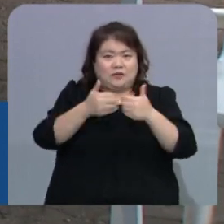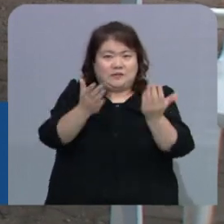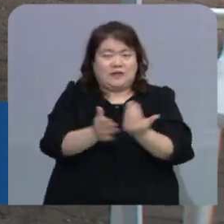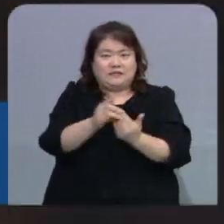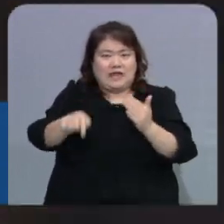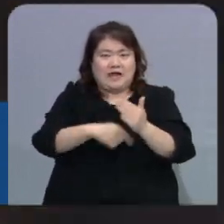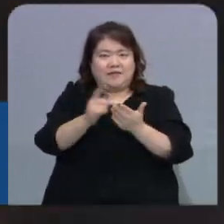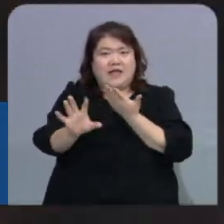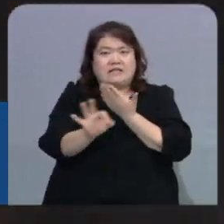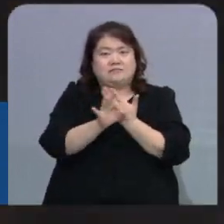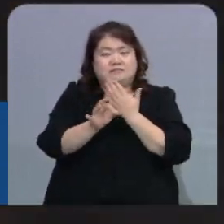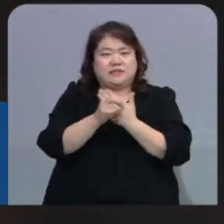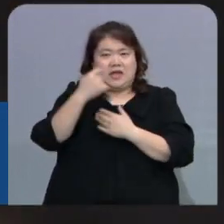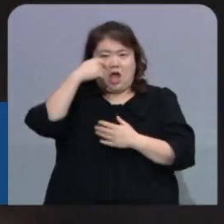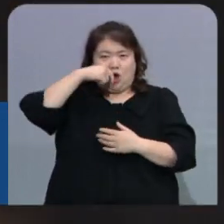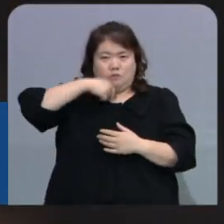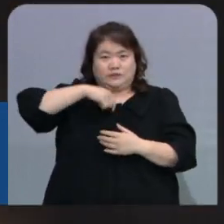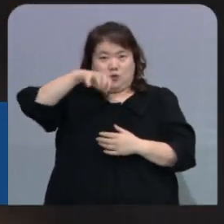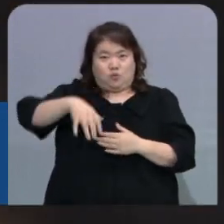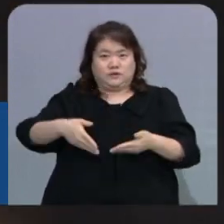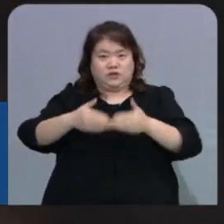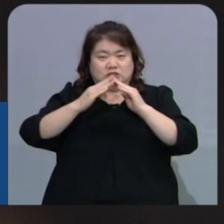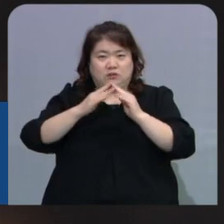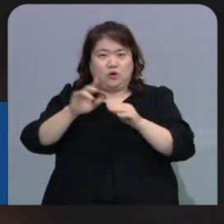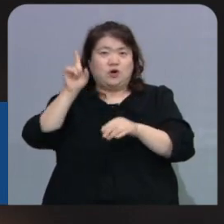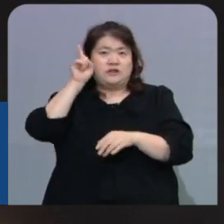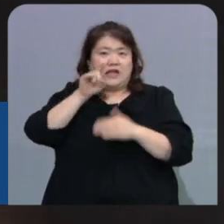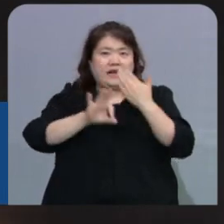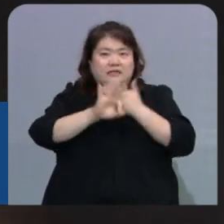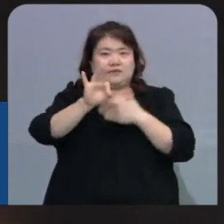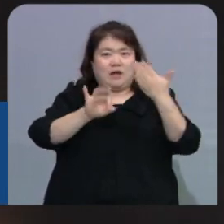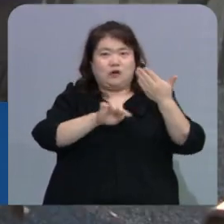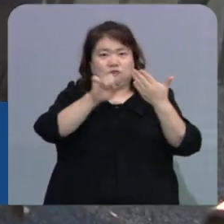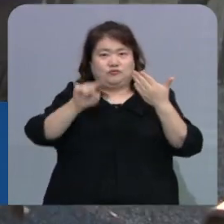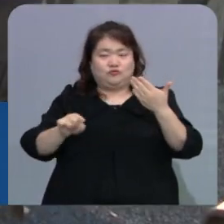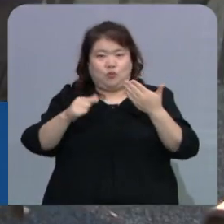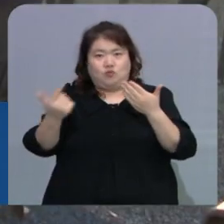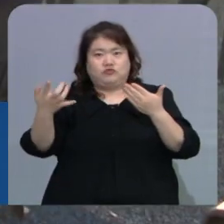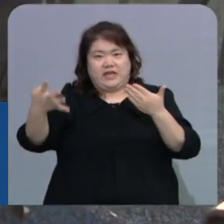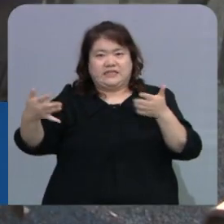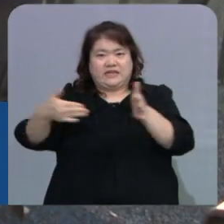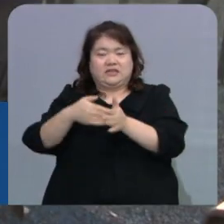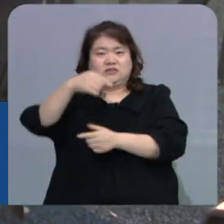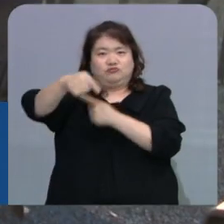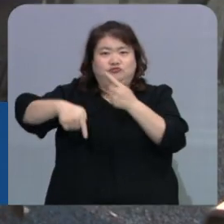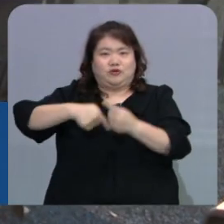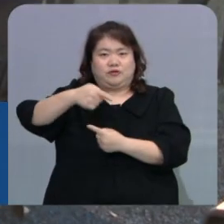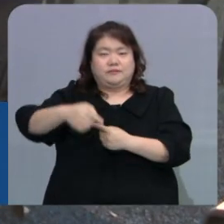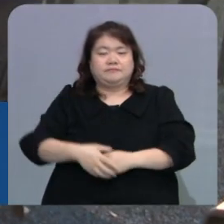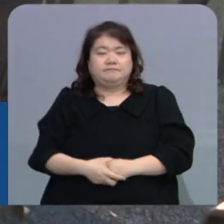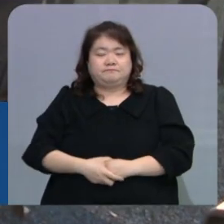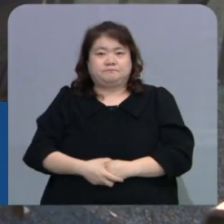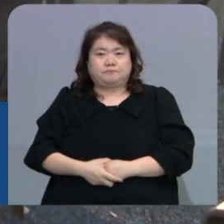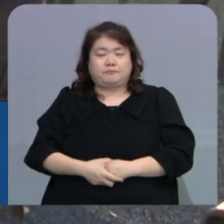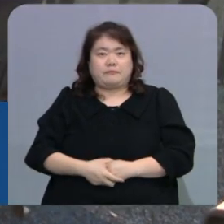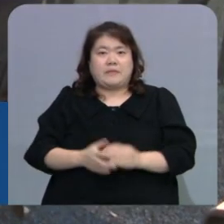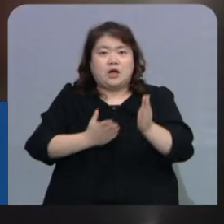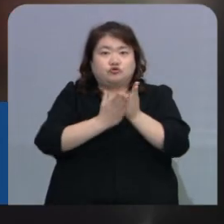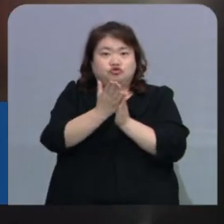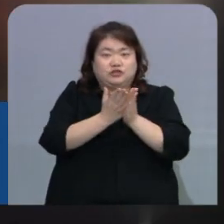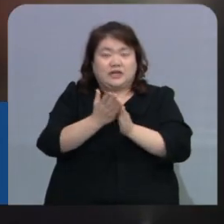임시 선별진료소를 설치하고 내일 오전 9시부터 오후 4시까지 운영하기로 했습니다. 한편